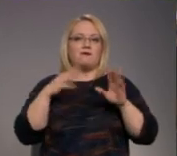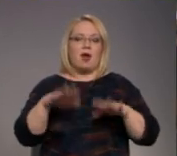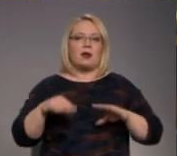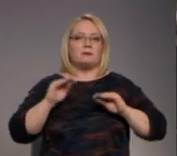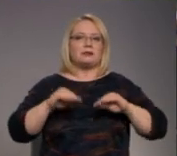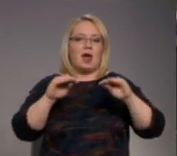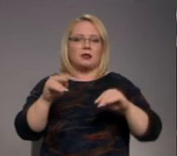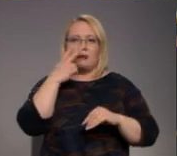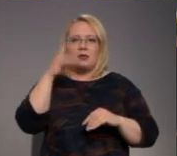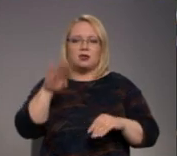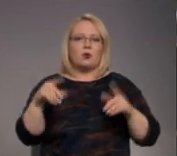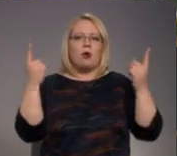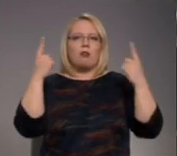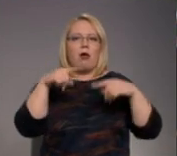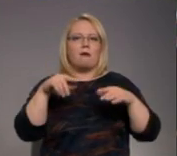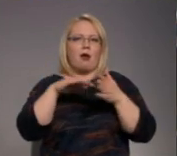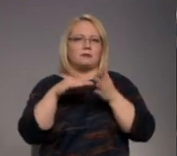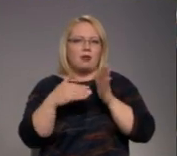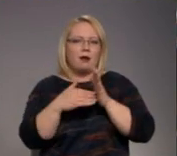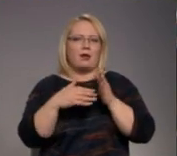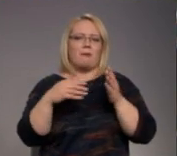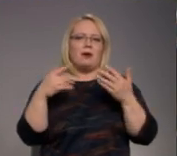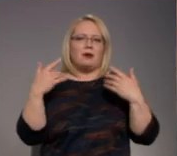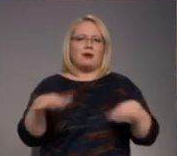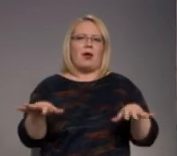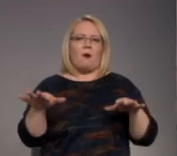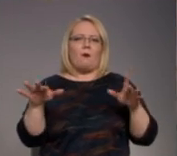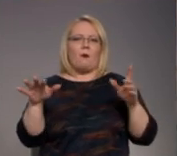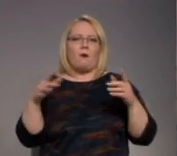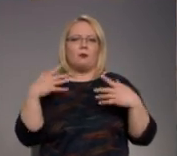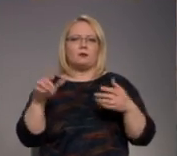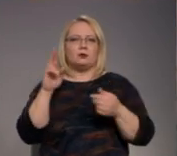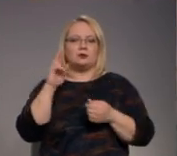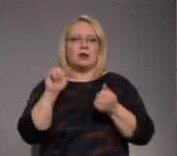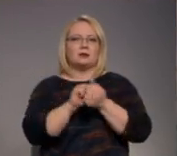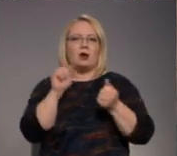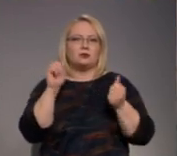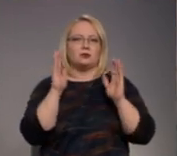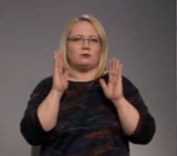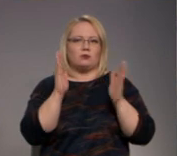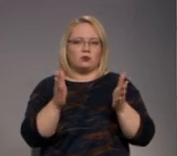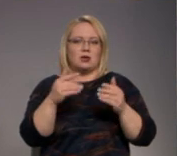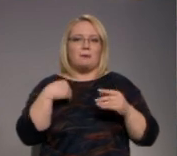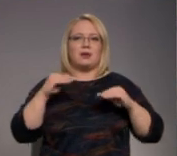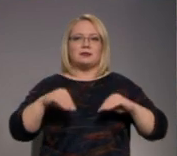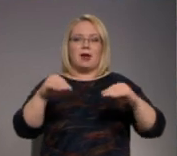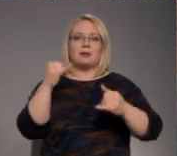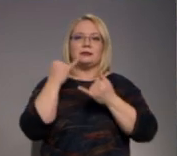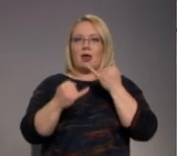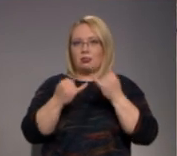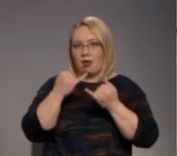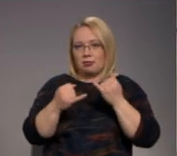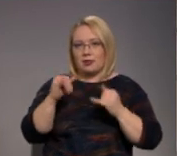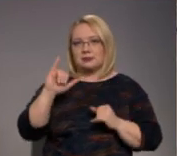neskatoties uz laika ap prognozēm, kuras jau solika sali, protams, būs. Šeit mēs stādīsim tādas dzeltenas,